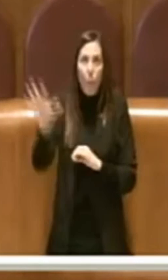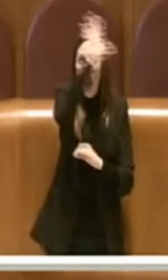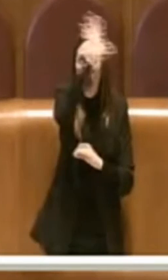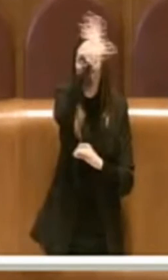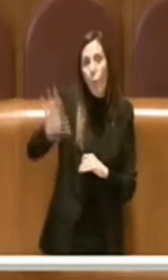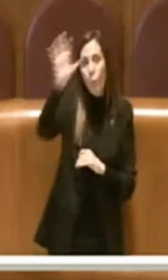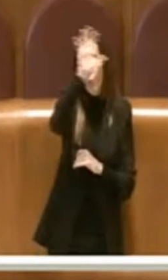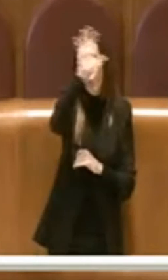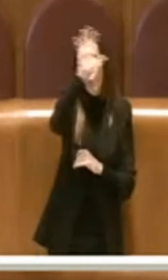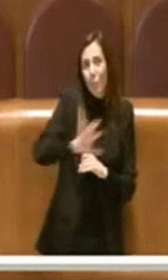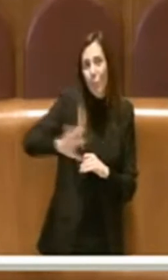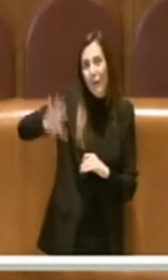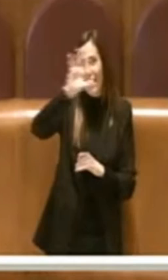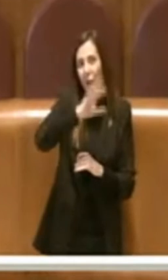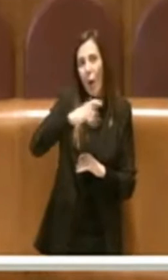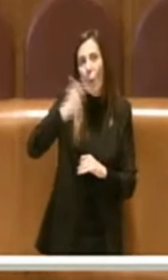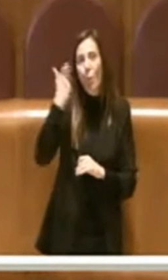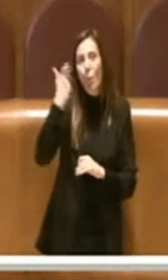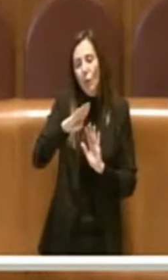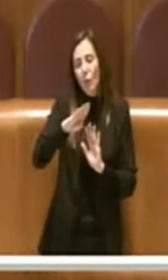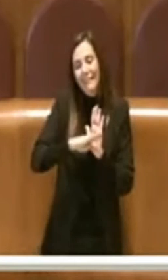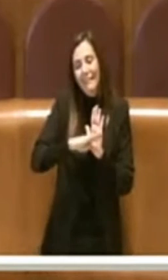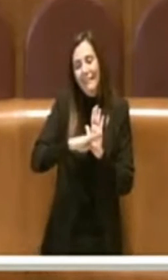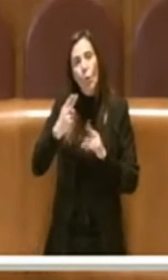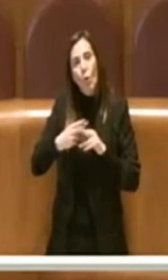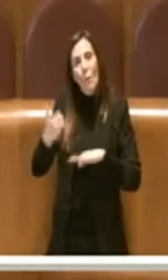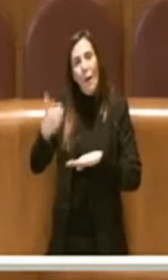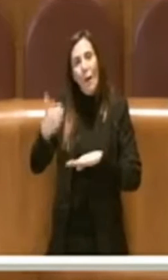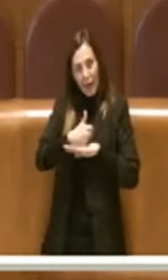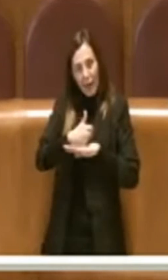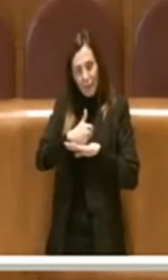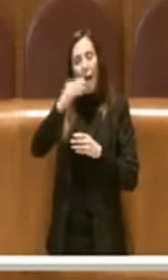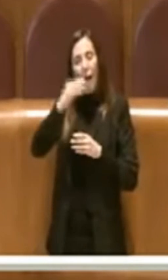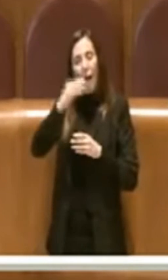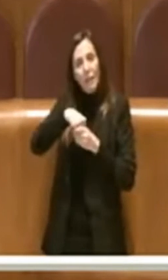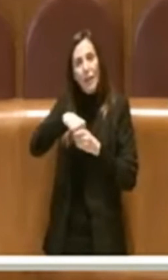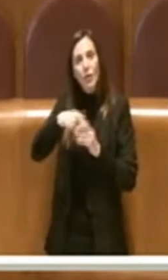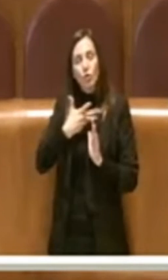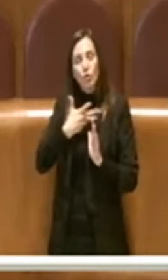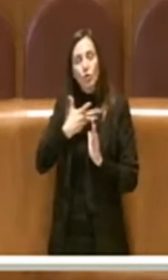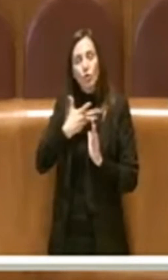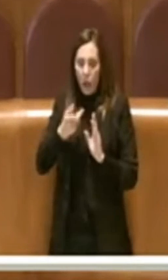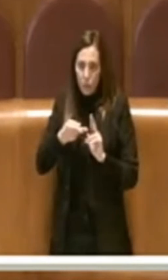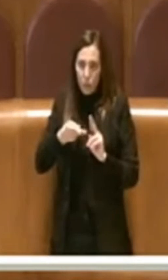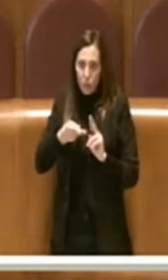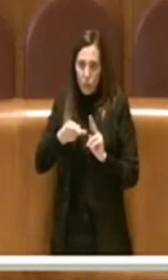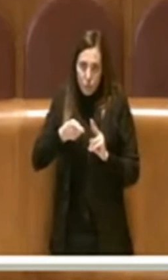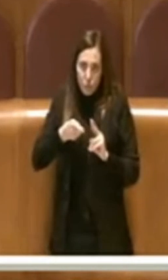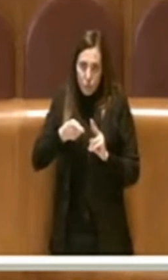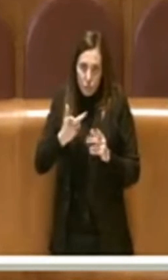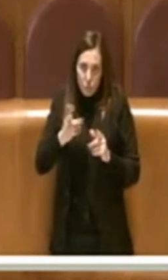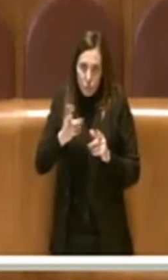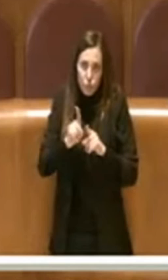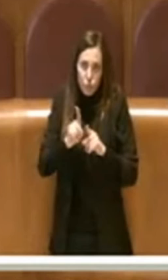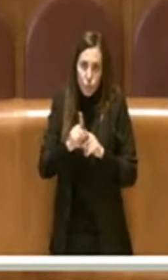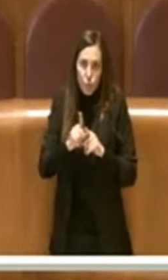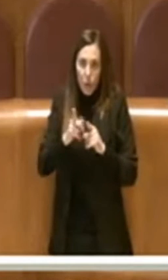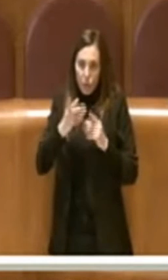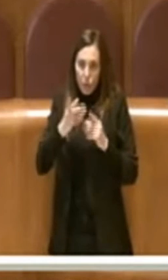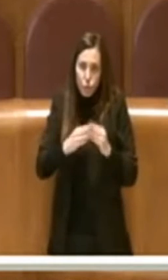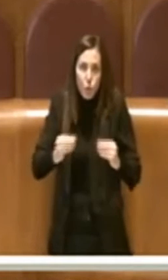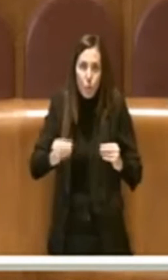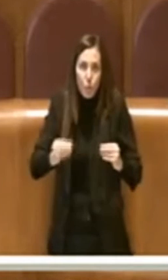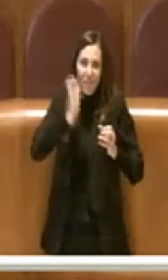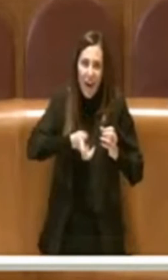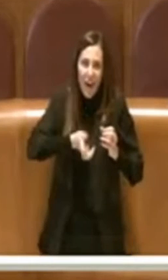comunque certamente il suo statuto è dotato oggi quindi di un paniere di strumenti